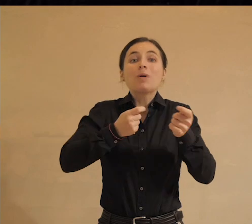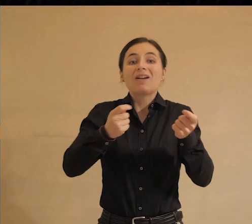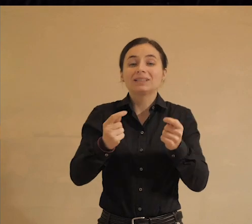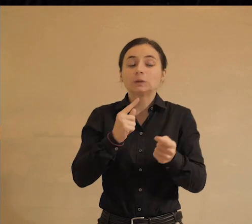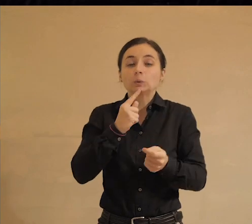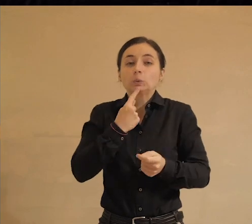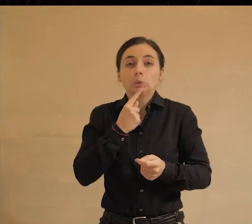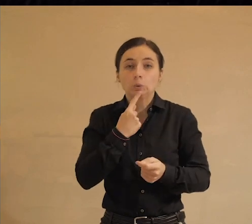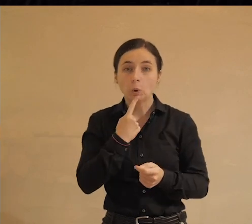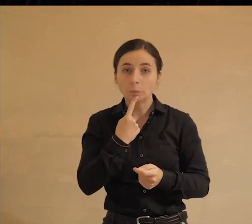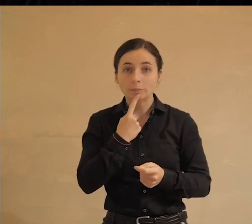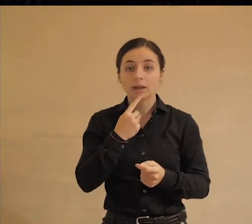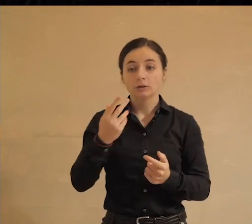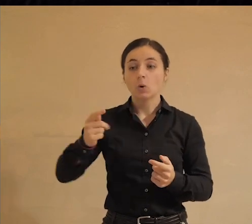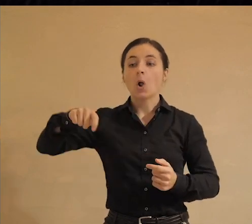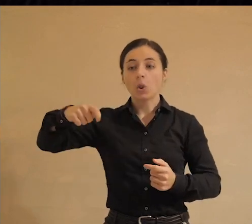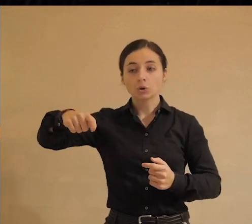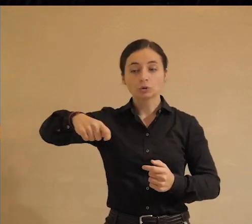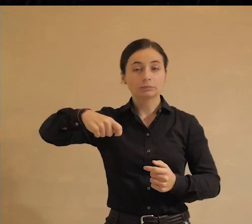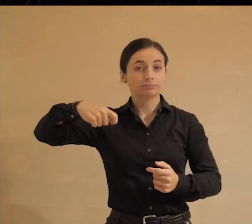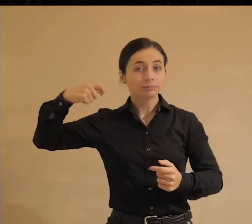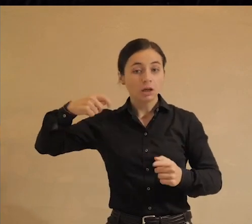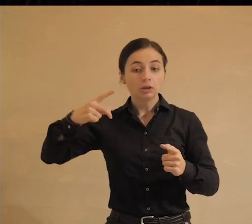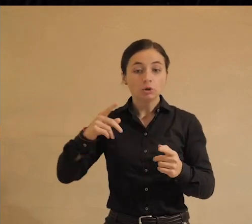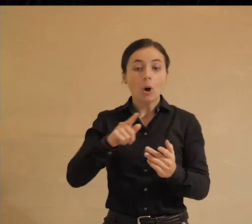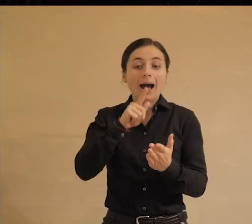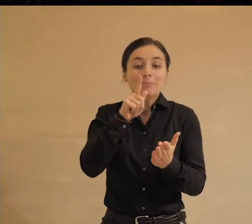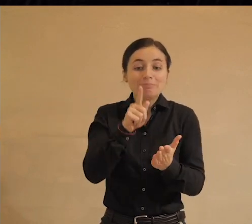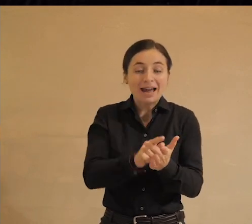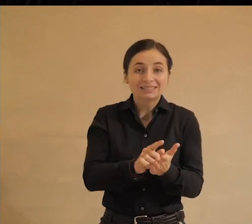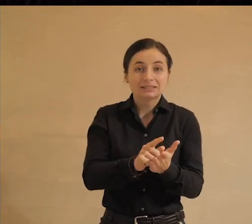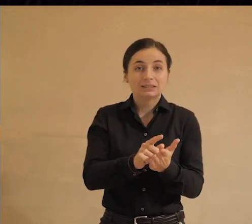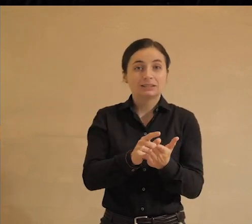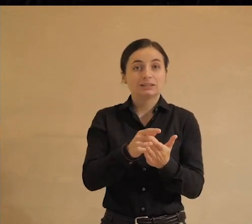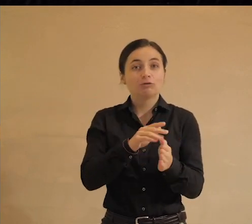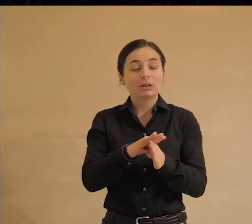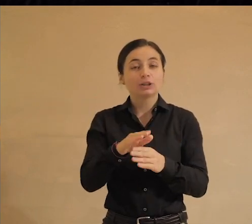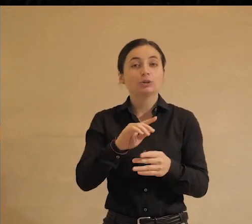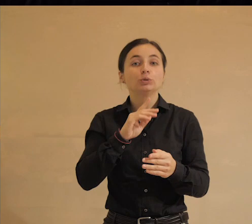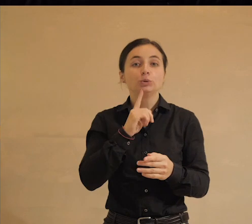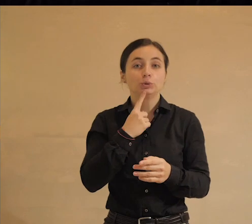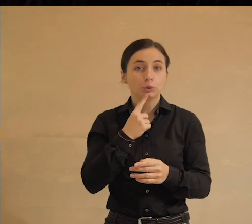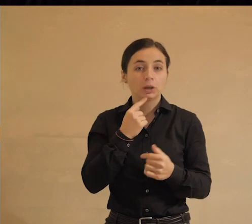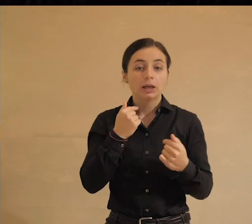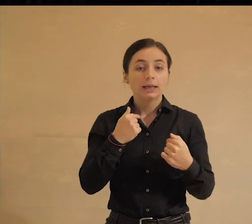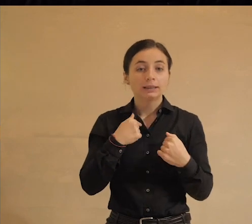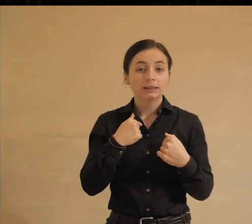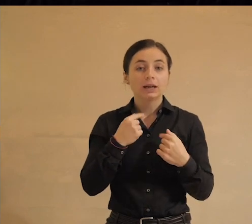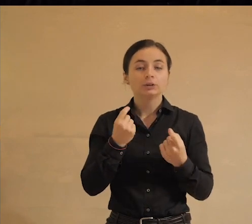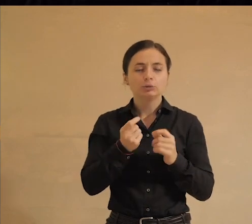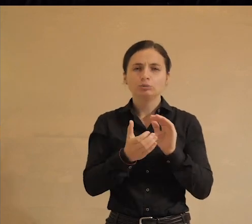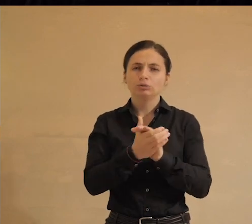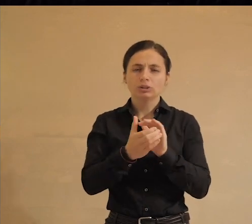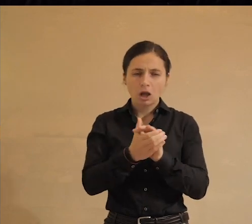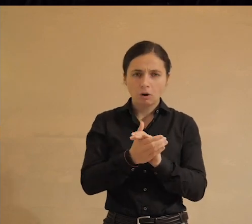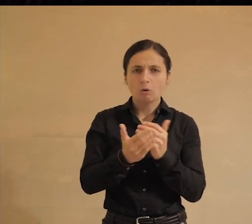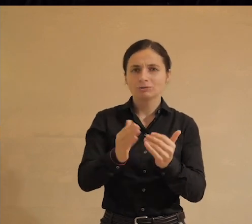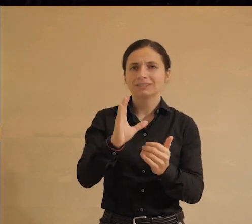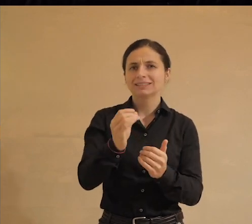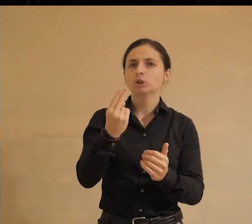значит, ну, ложками мимо рта не проносят, но обязанности свои выполняют тяжело. Я немножко знакома с тем, как у вас регулируется социальная сфера.